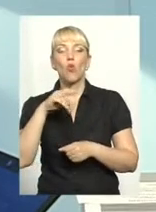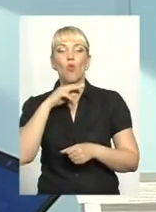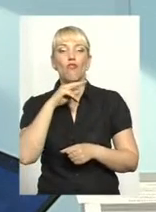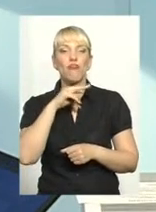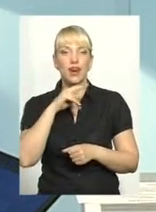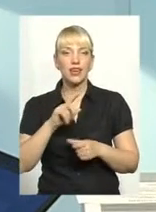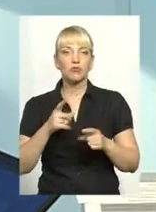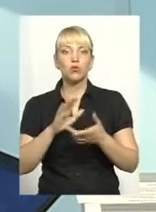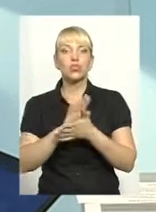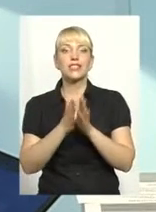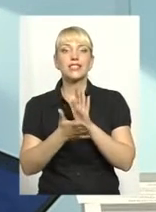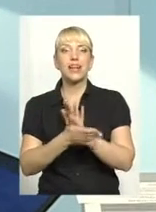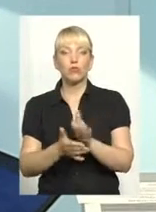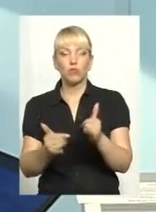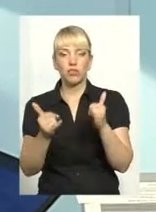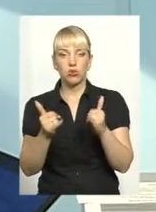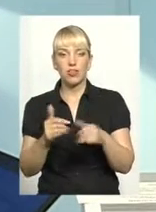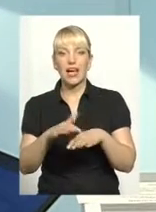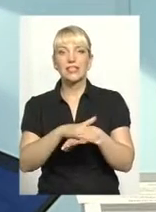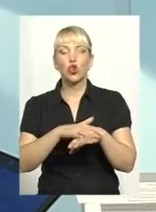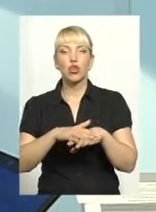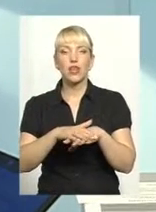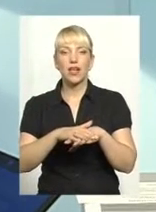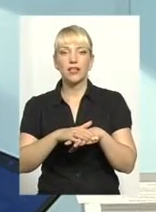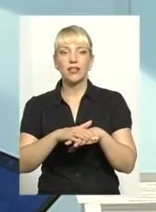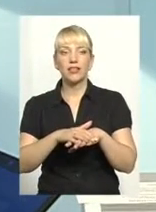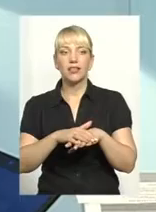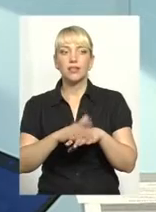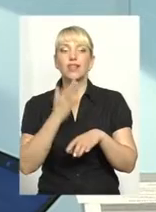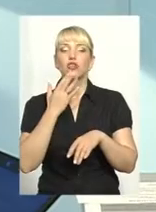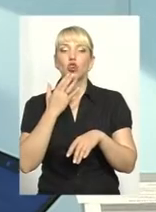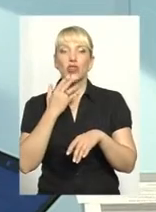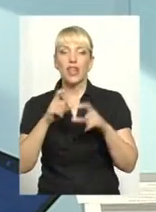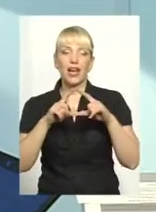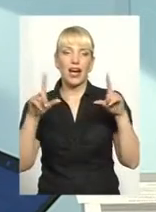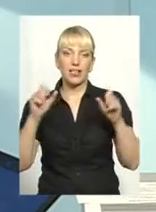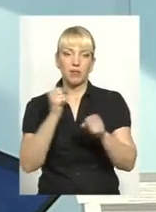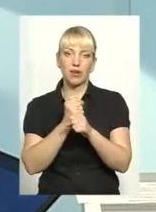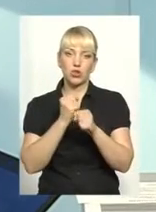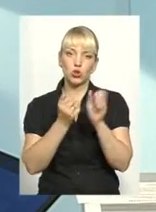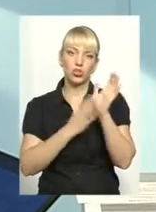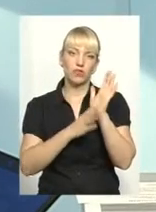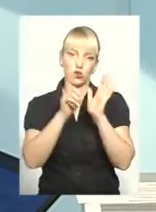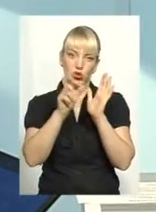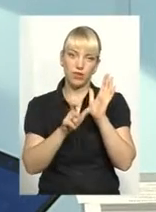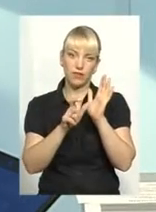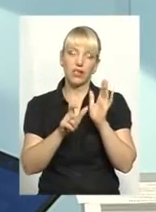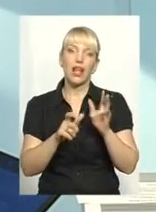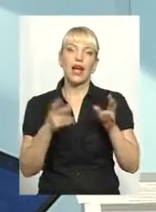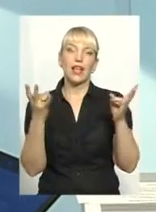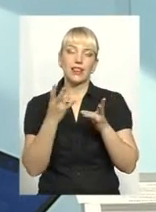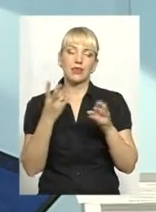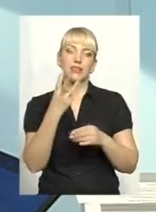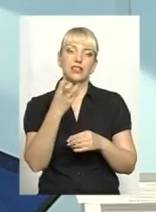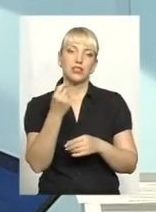сьогодні, в Національному агентстві працює біля 90 осіб, хоча штатна чисельність передбачає 311.